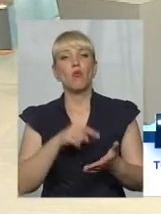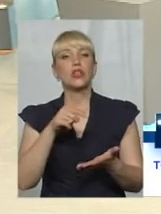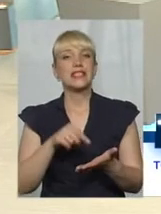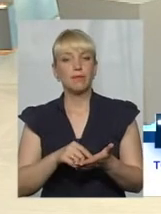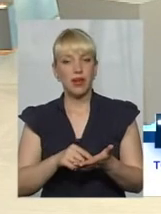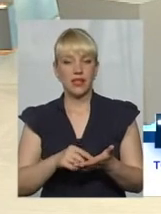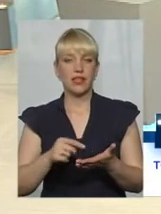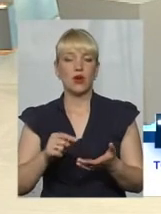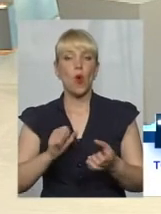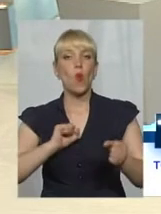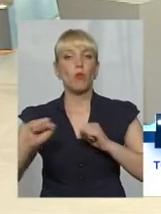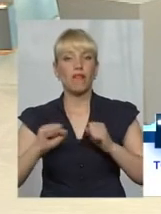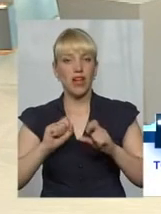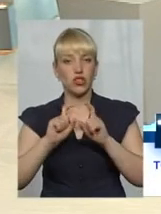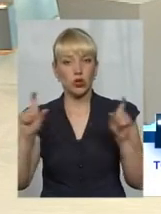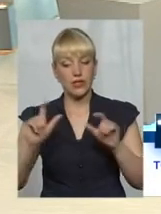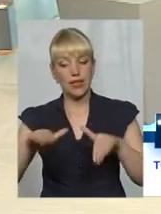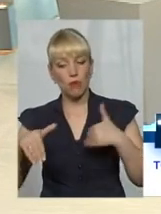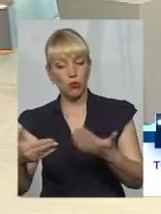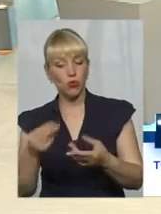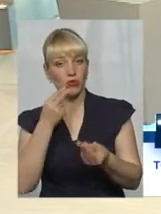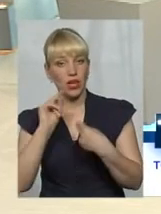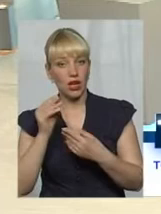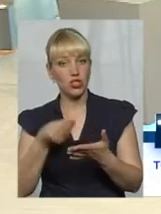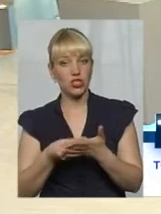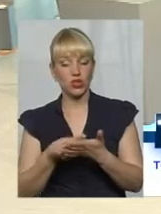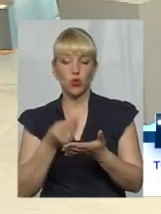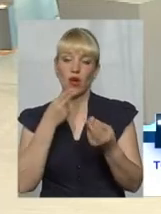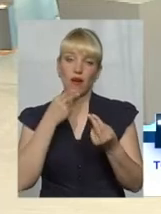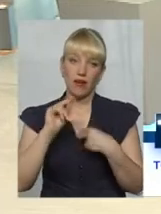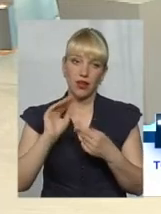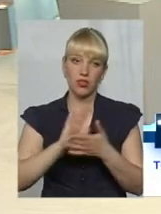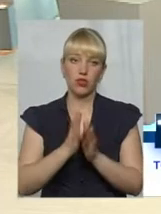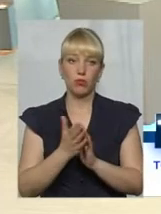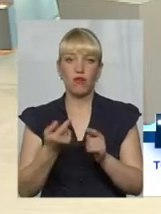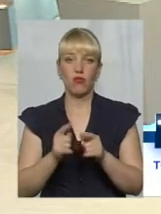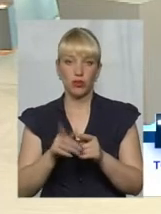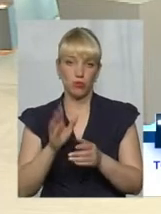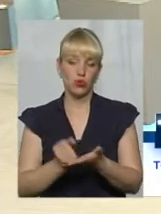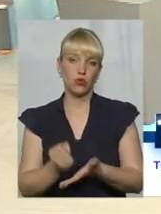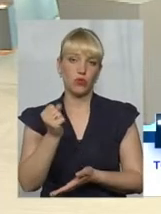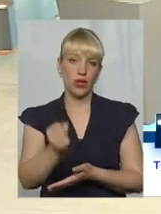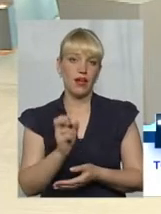компанії запропонують кращу ціну, кращу умову, вони будуть призначені як управителя.